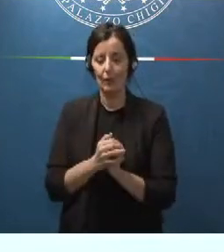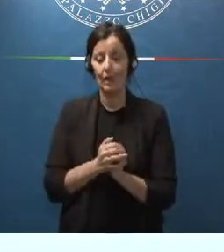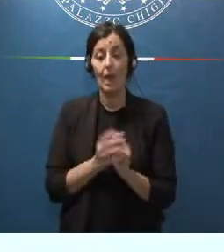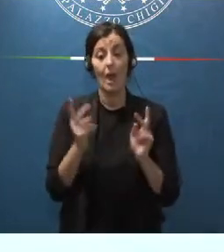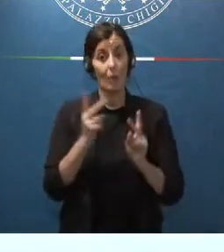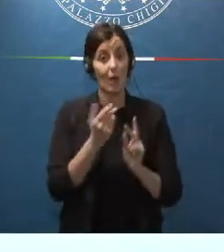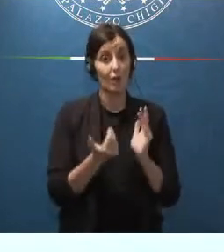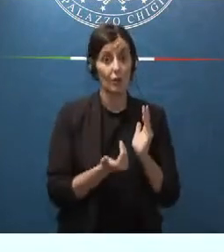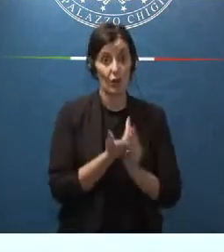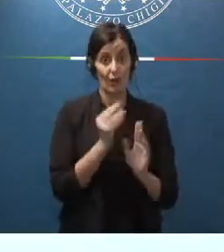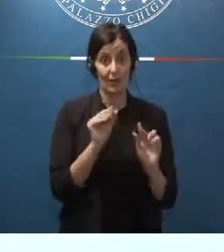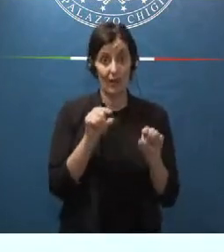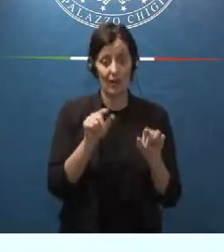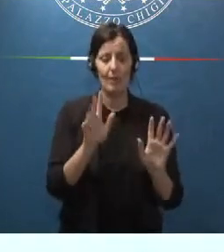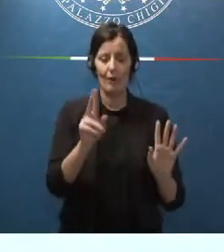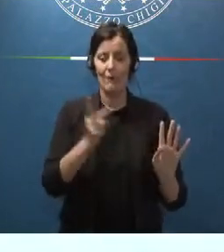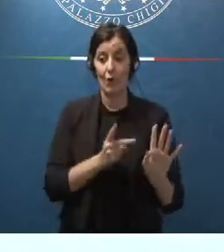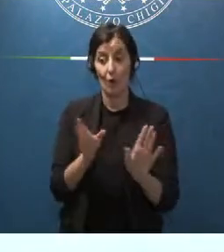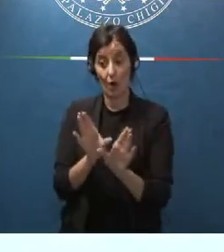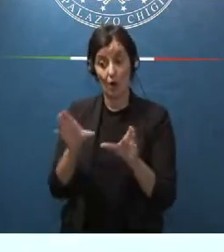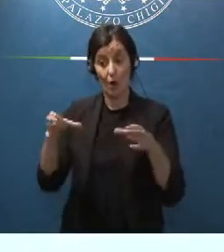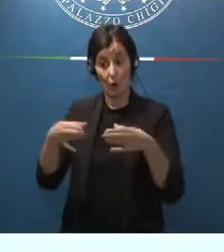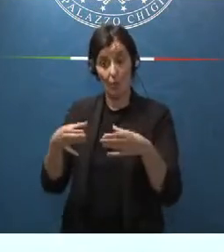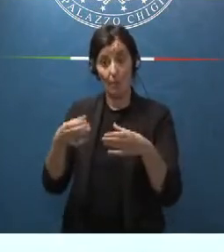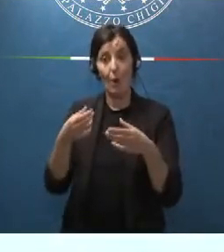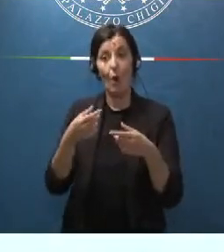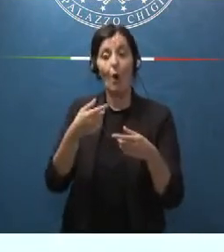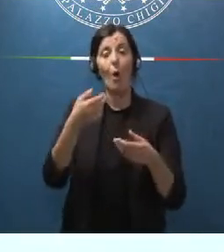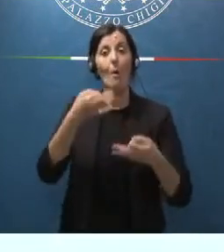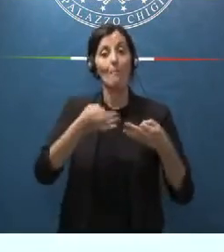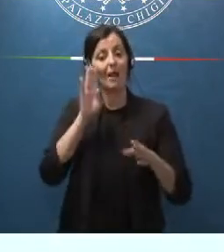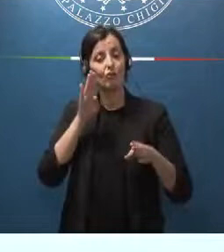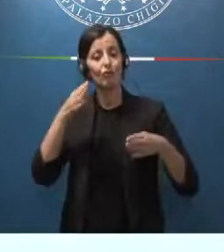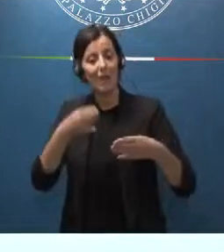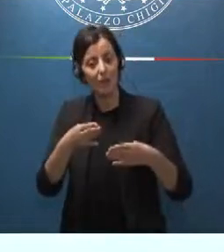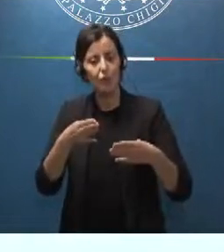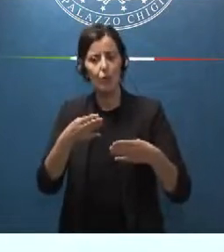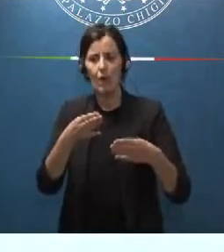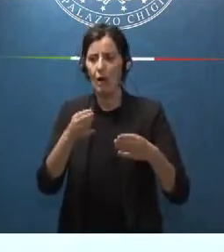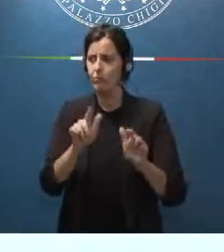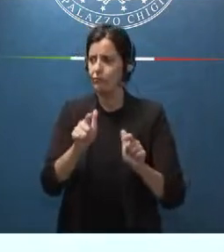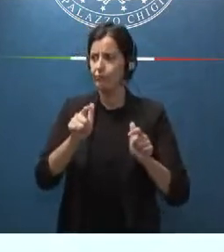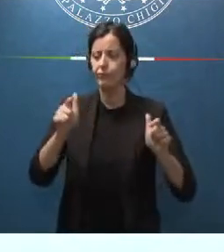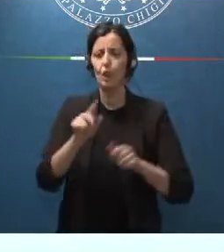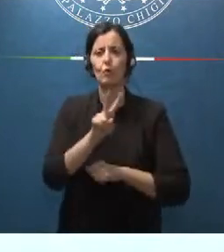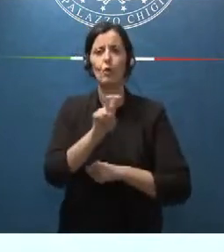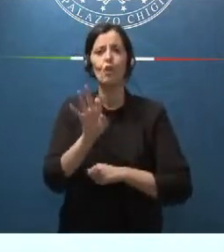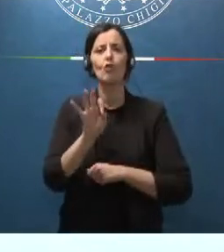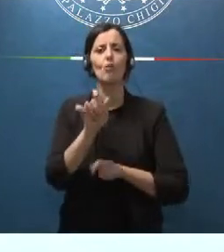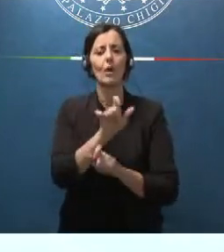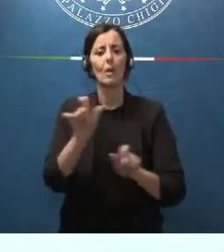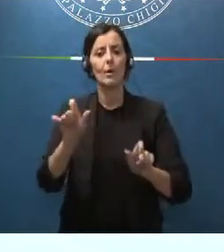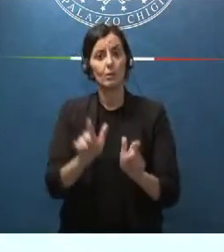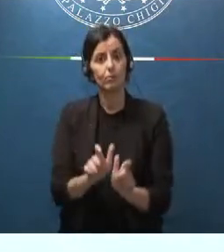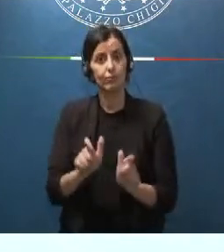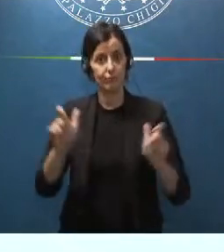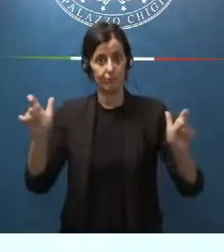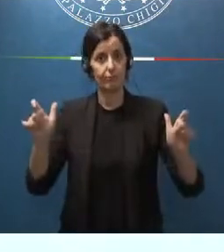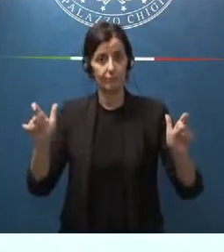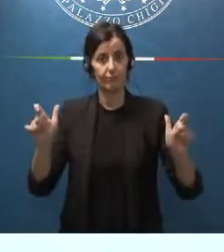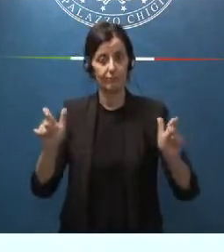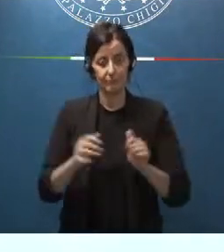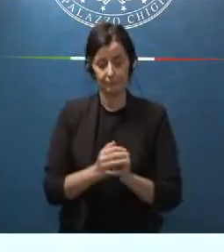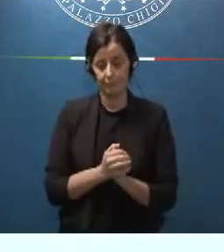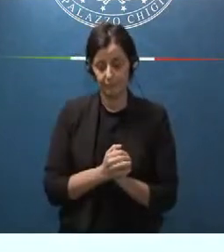novità, abbiamo aumentato l'organico della magistratura di 250 unità che per essere